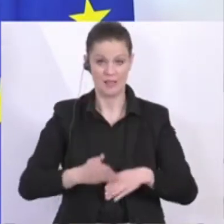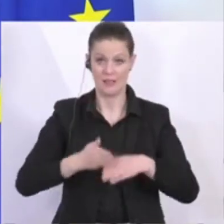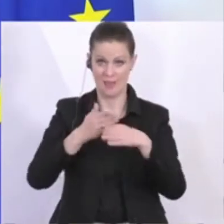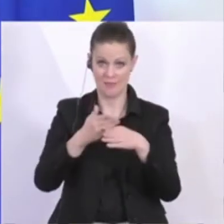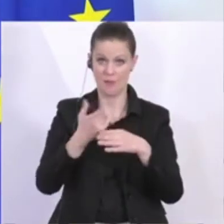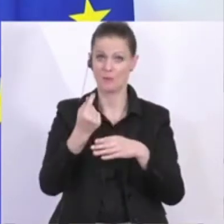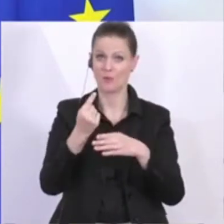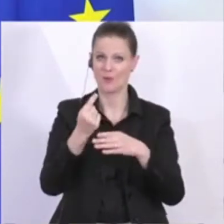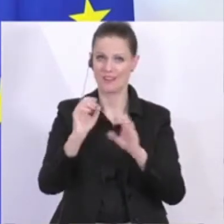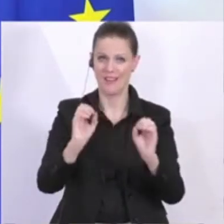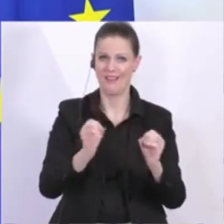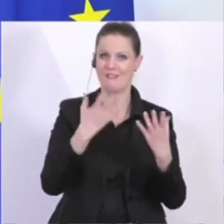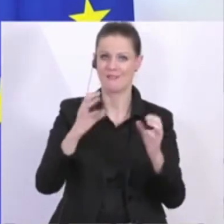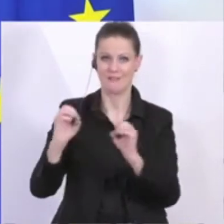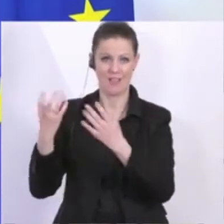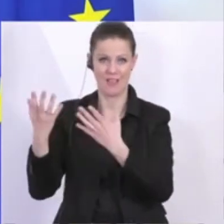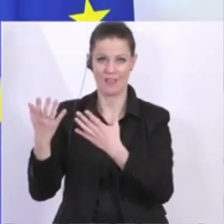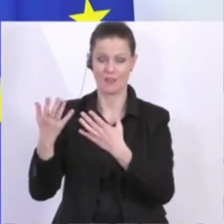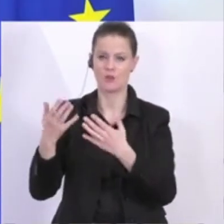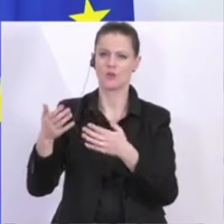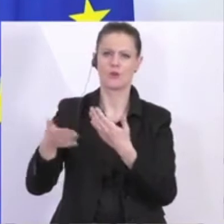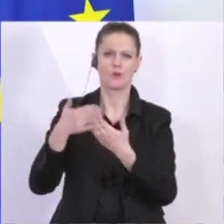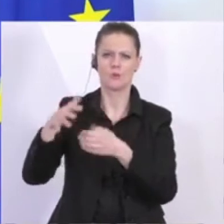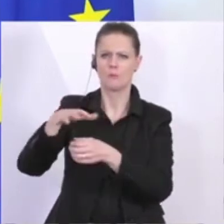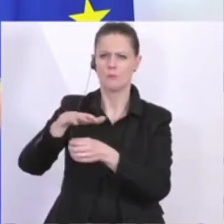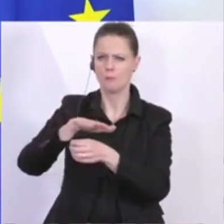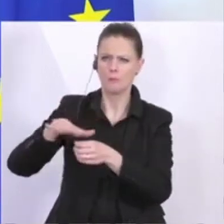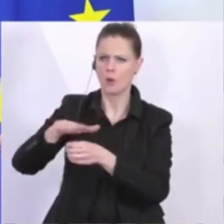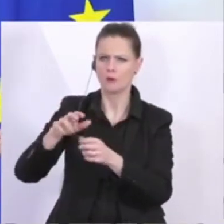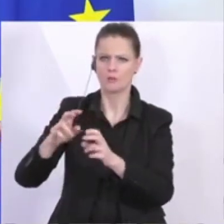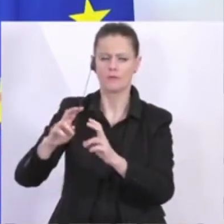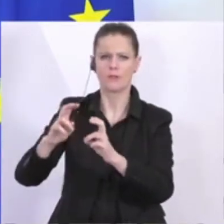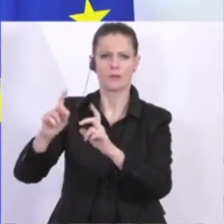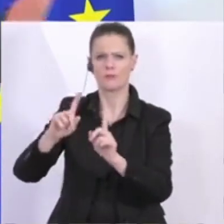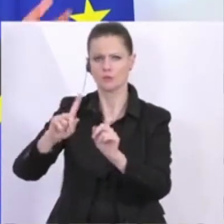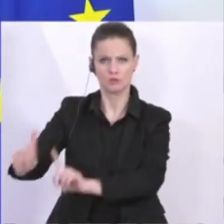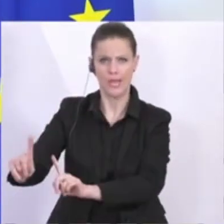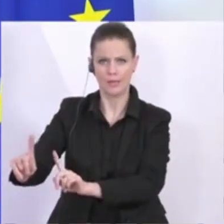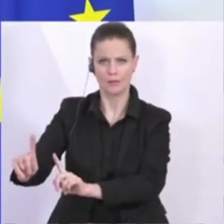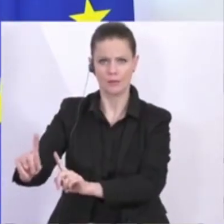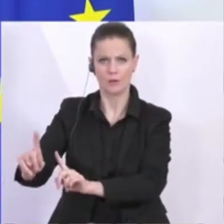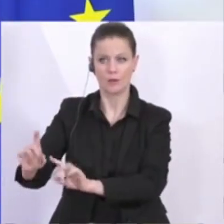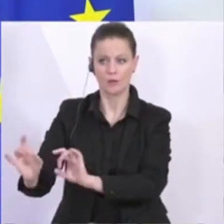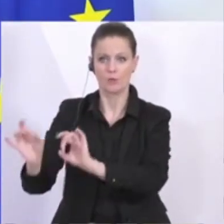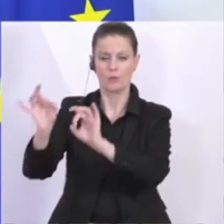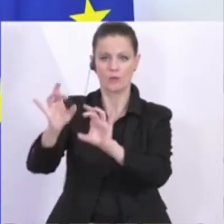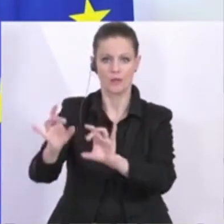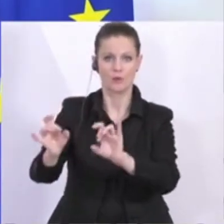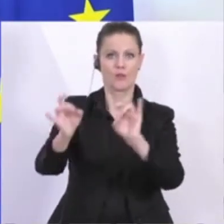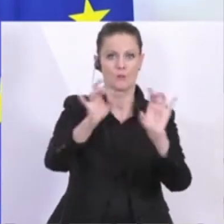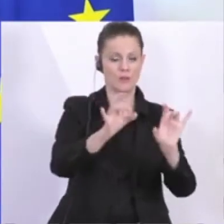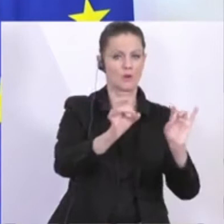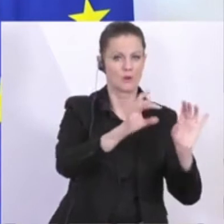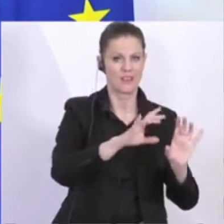dass sich diese Effekte, dass ganze Branchen quasi stillgelegt sind, auf andere sich übertragen und dann dafür wieder